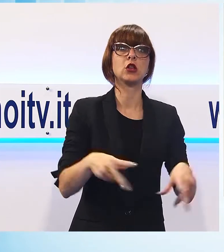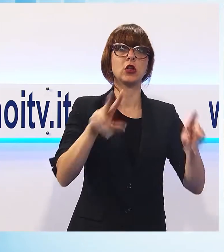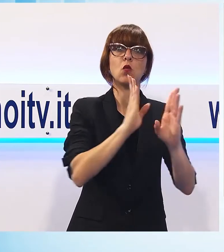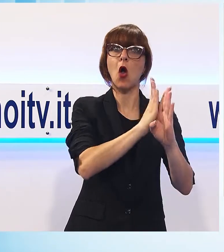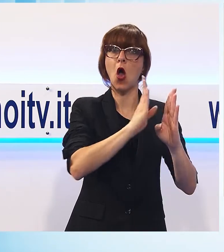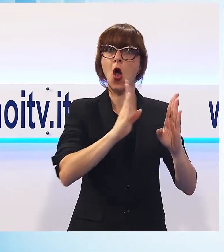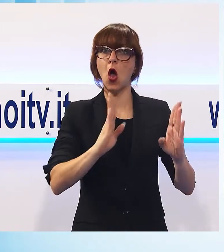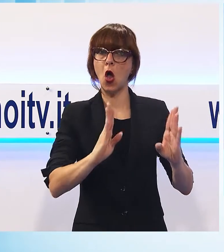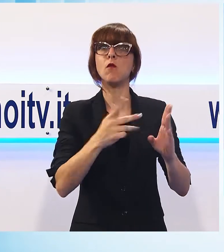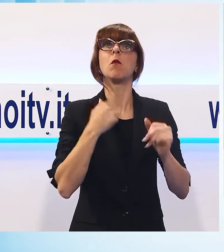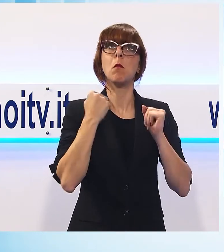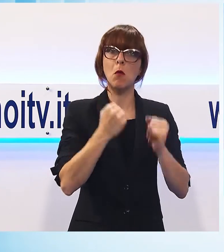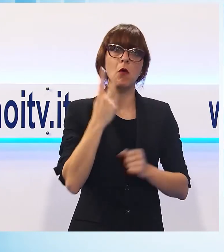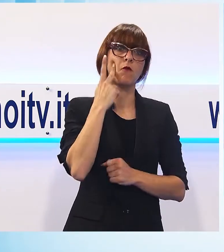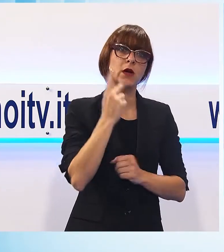fruizione.